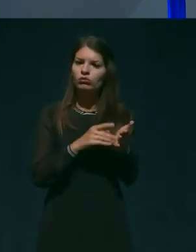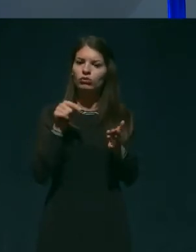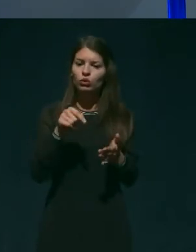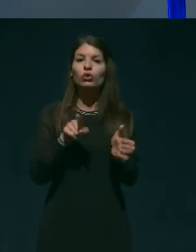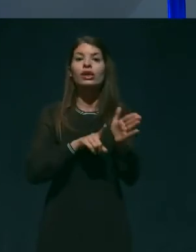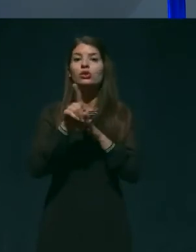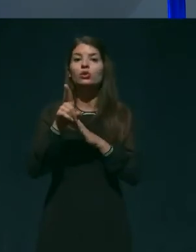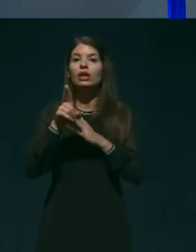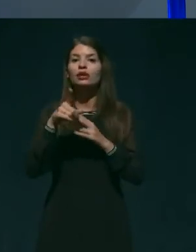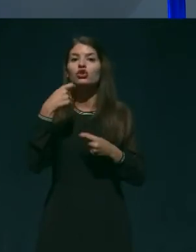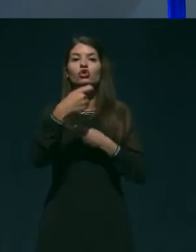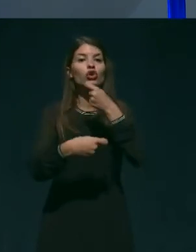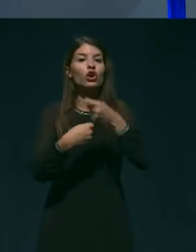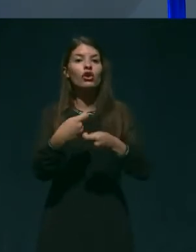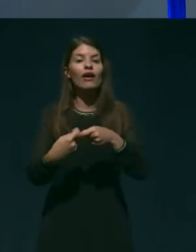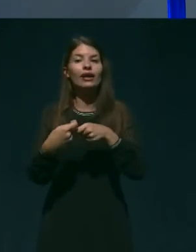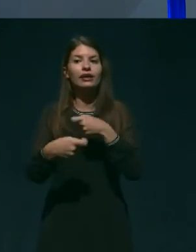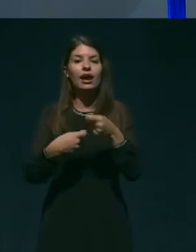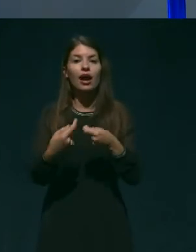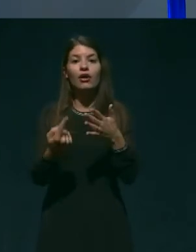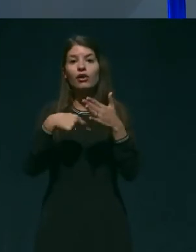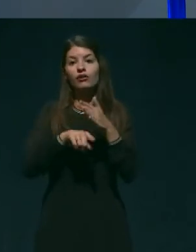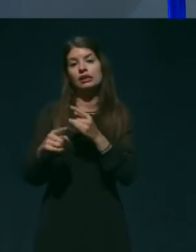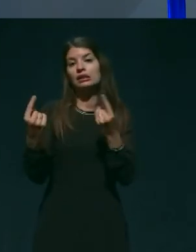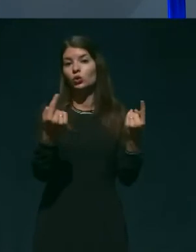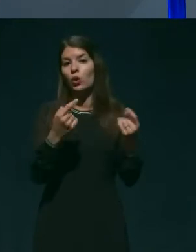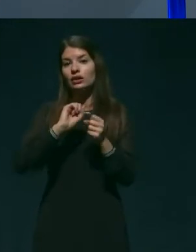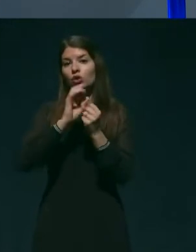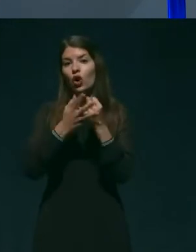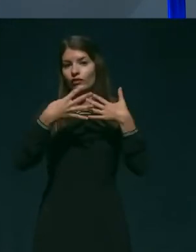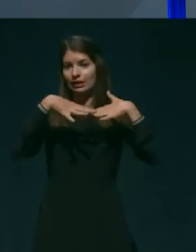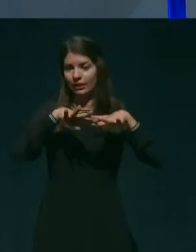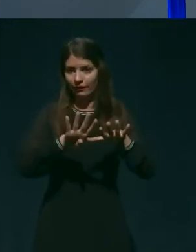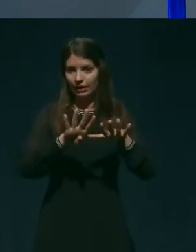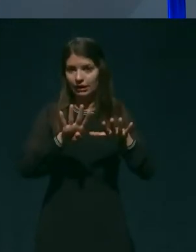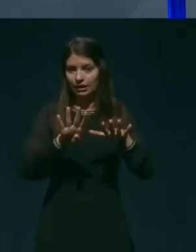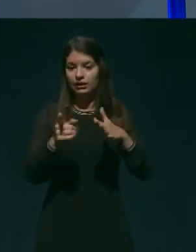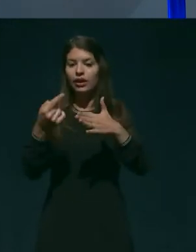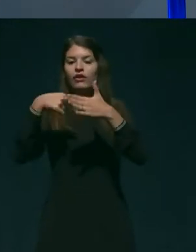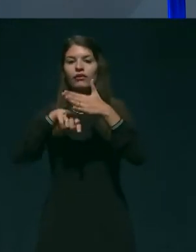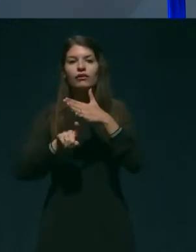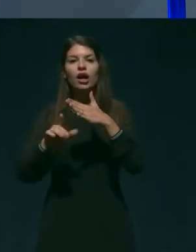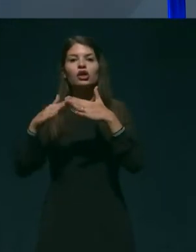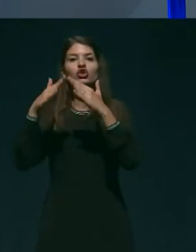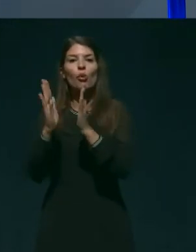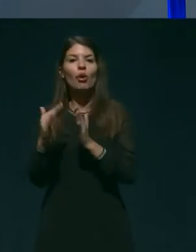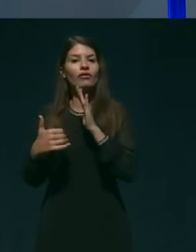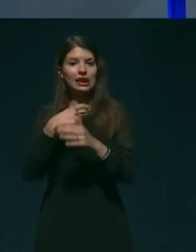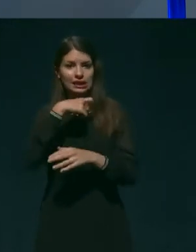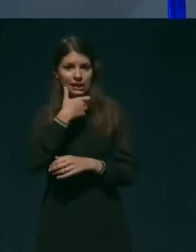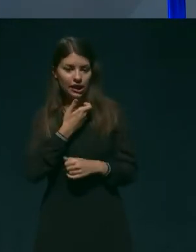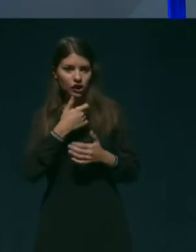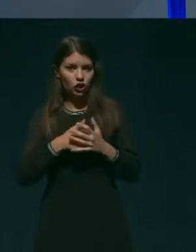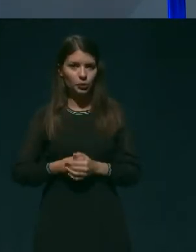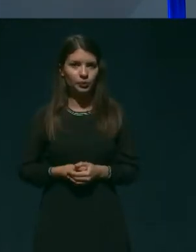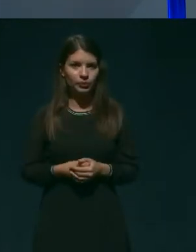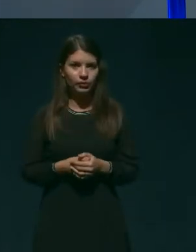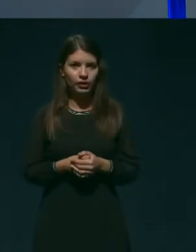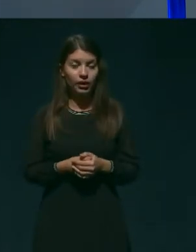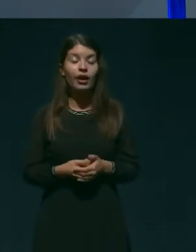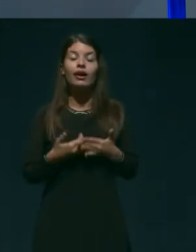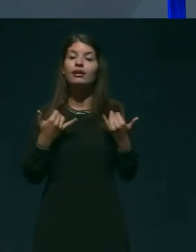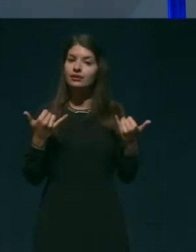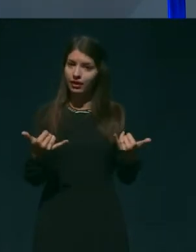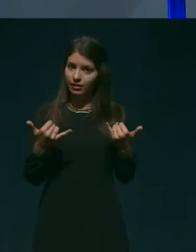razmerah epidemije COVID-19 ob udoru v domove za starejše občane. Sedaj